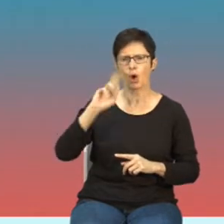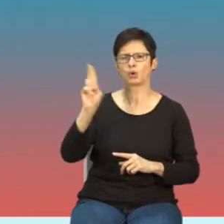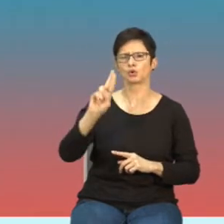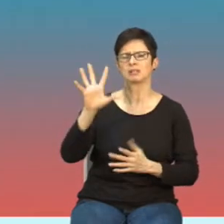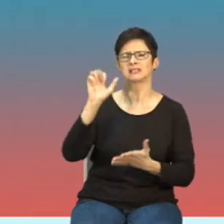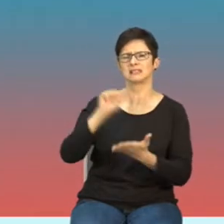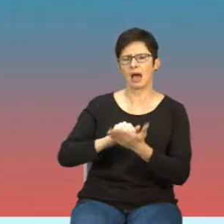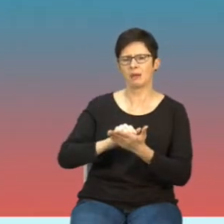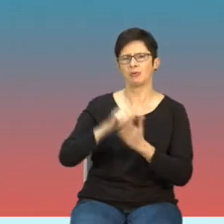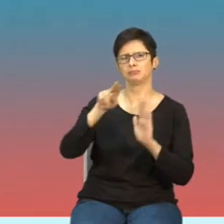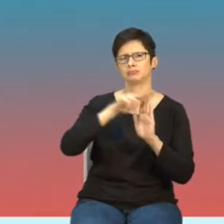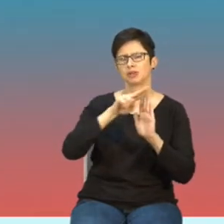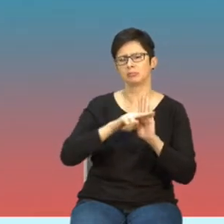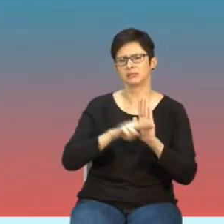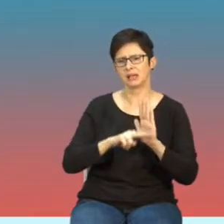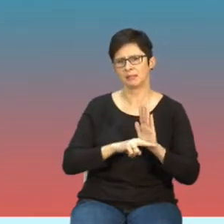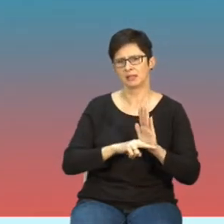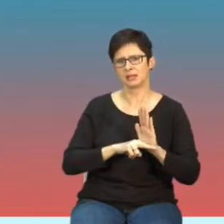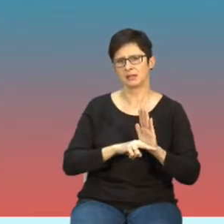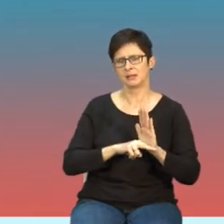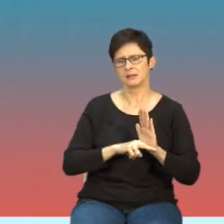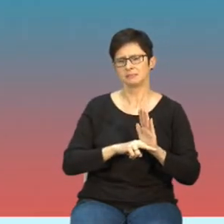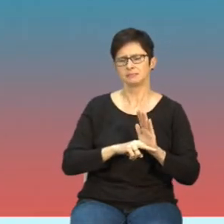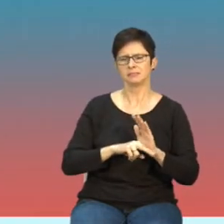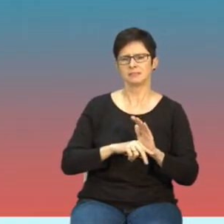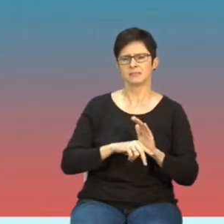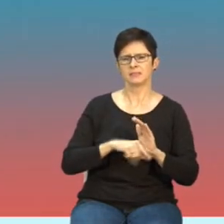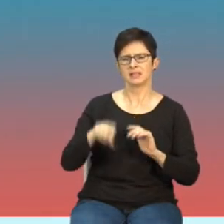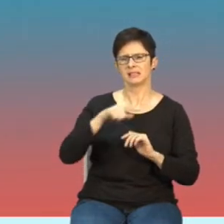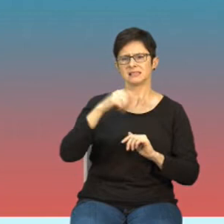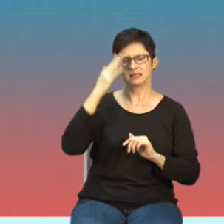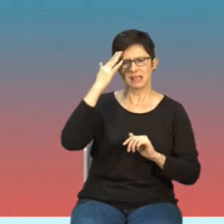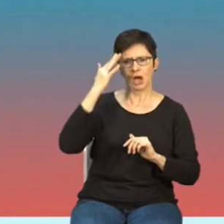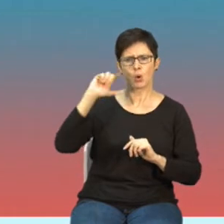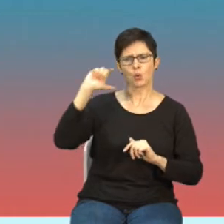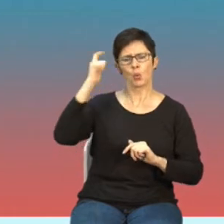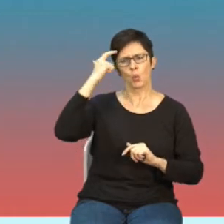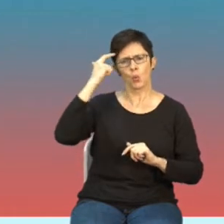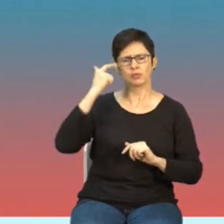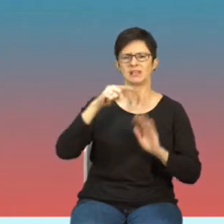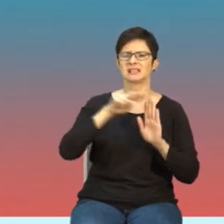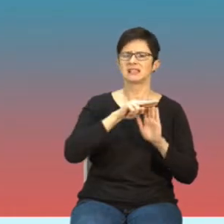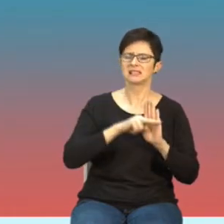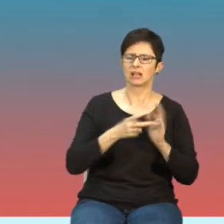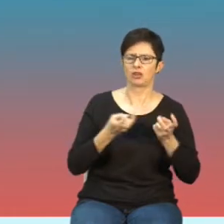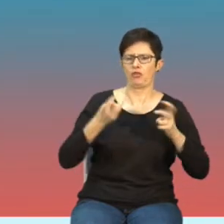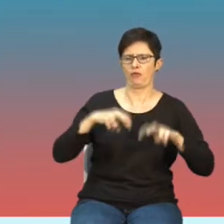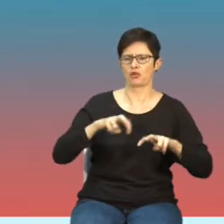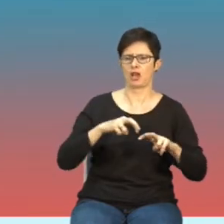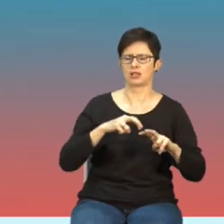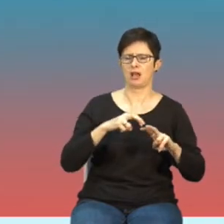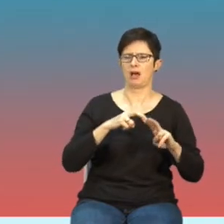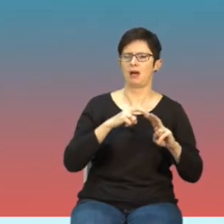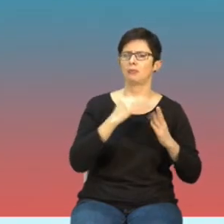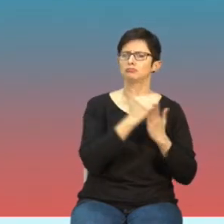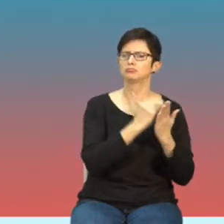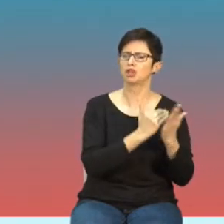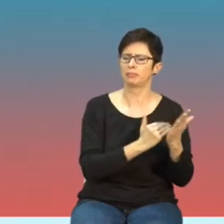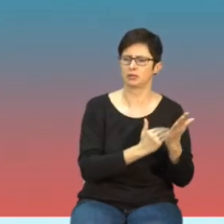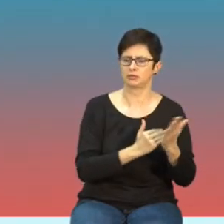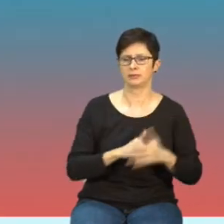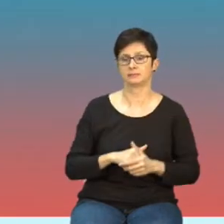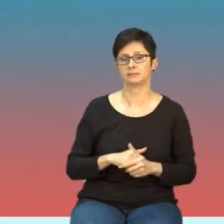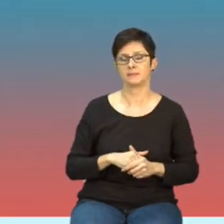standardami, zna główne zasady tworzenia normatyw. I co do tego, do